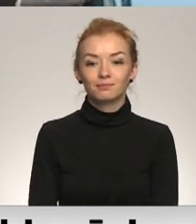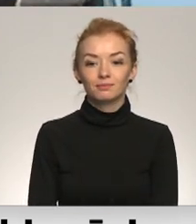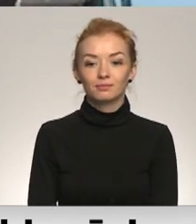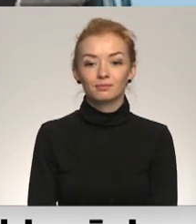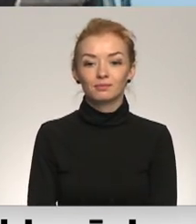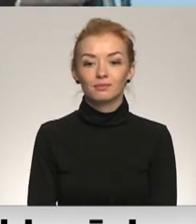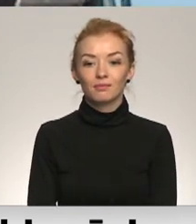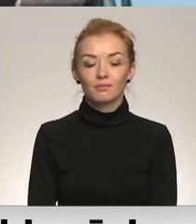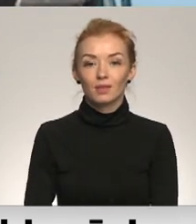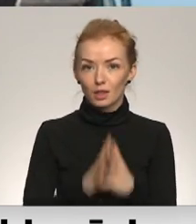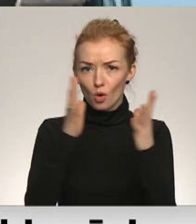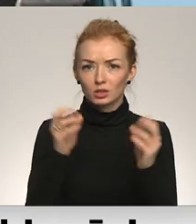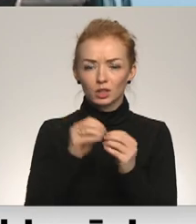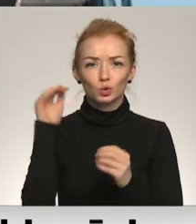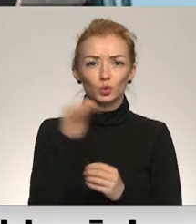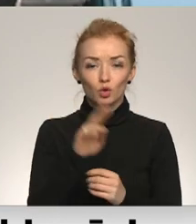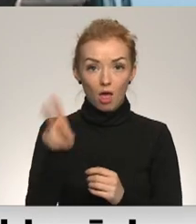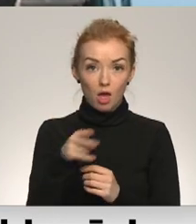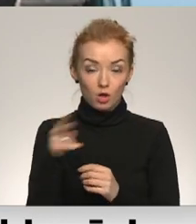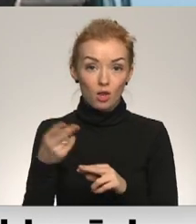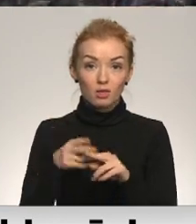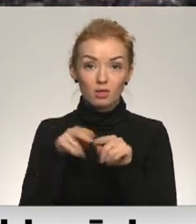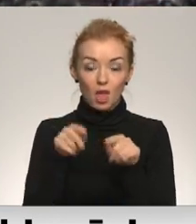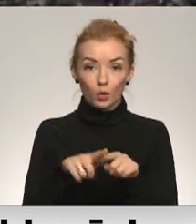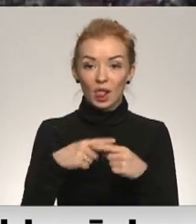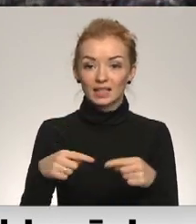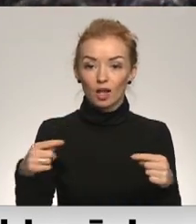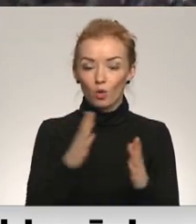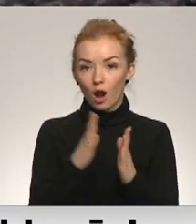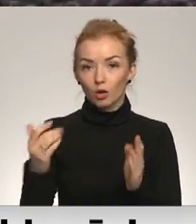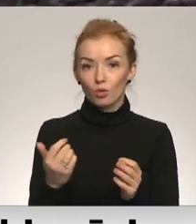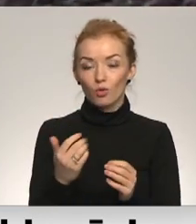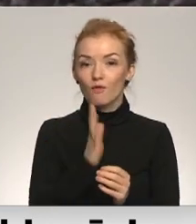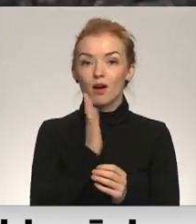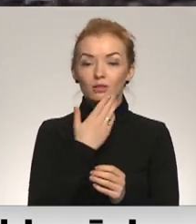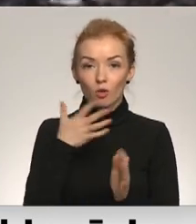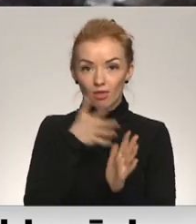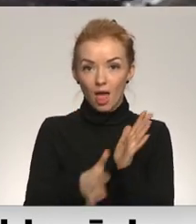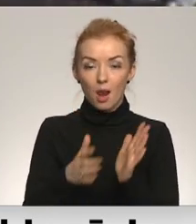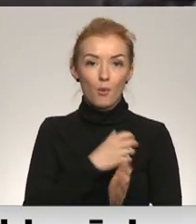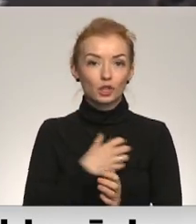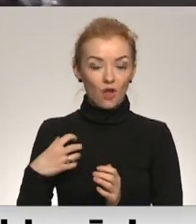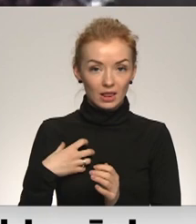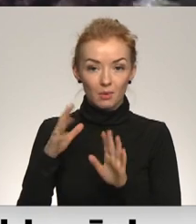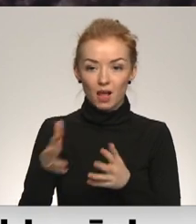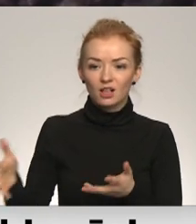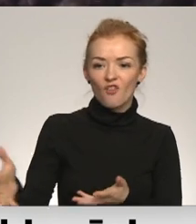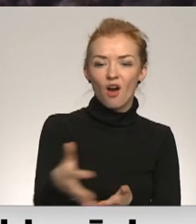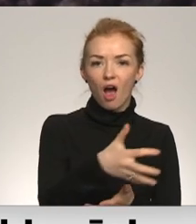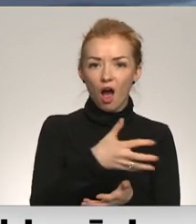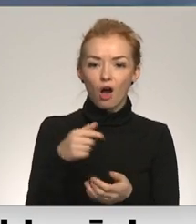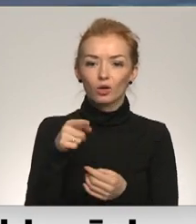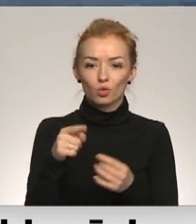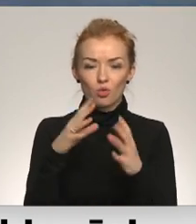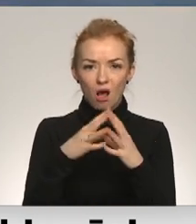Vairāki desmiti tūkstoši eiro. Apmēram, tik daudz līdzekļiku vasaru tērēja Liepājas pašvaldību, lai savāk pludmalē izskalotās un